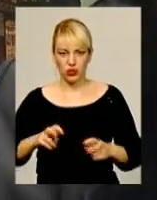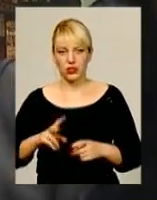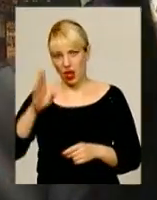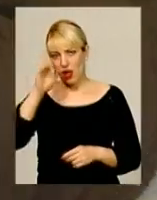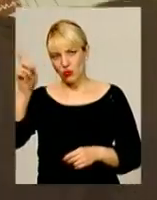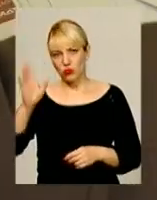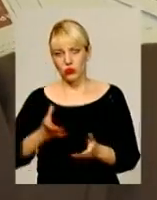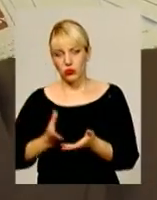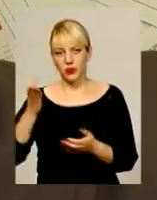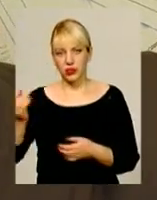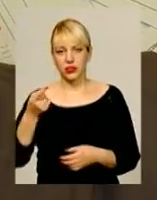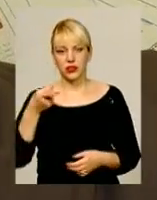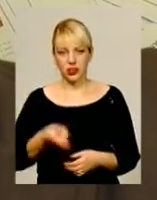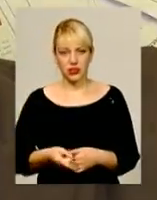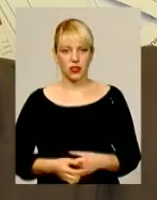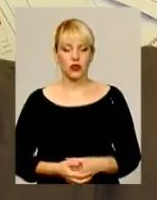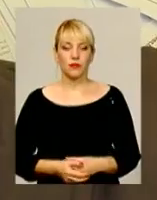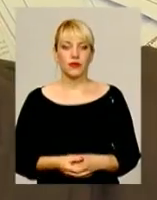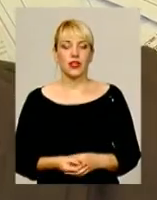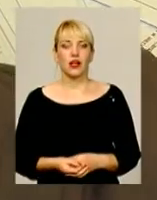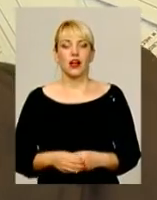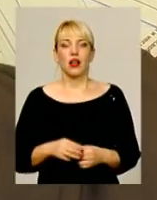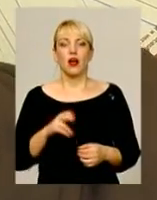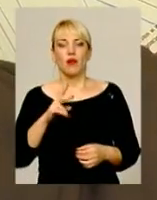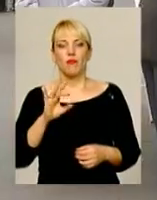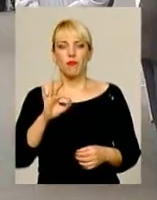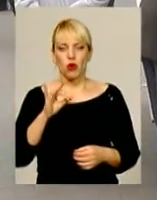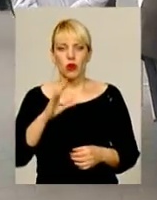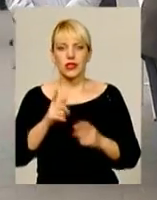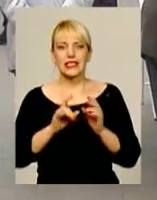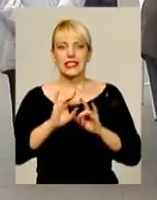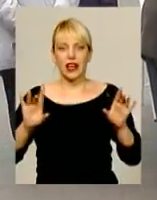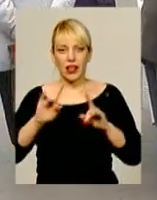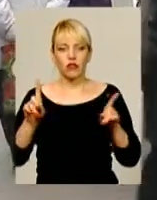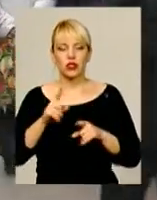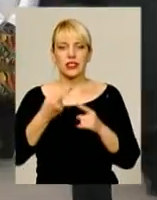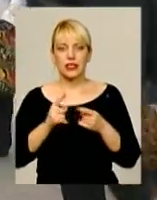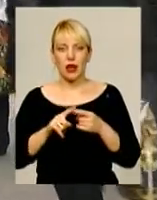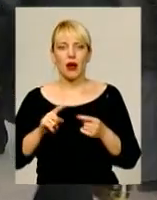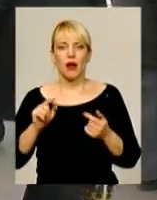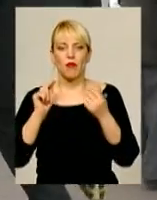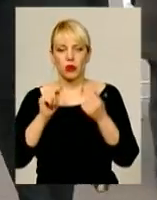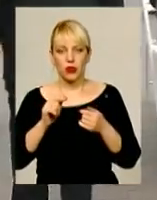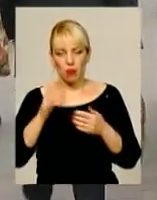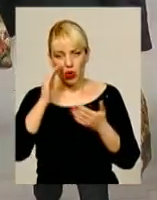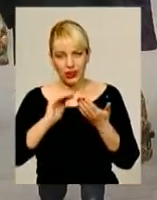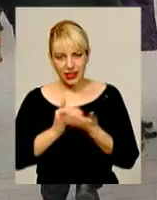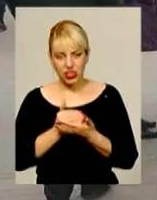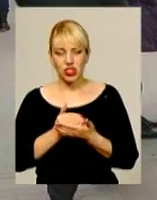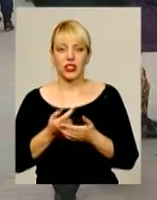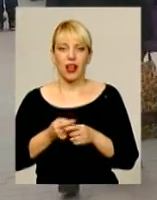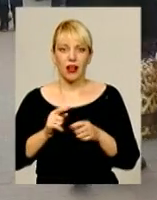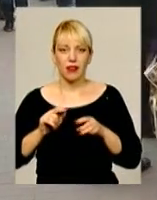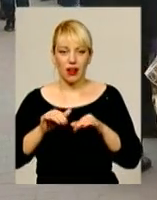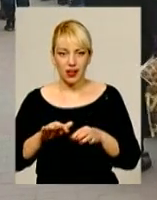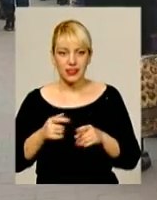тисячу платити. Та попри заявлену аполітичність, на буклетах, які роздають у наметах, фігурує назва партії «За життя». Для